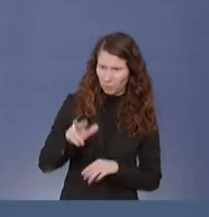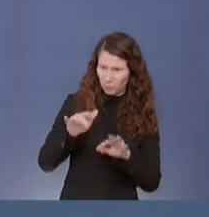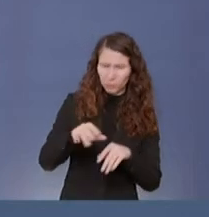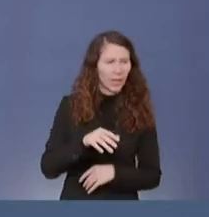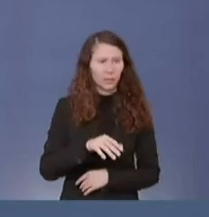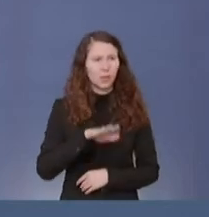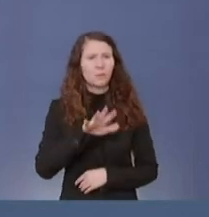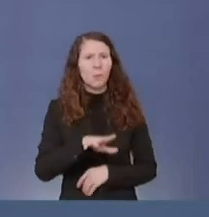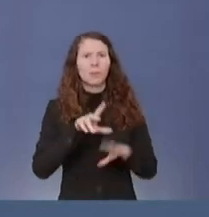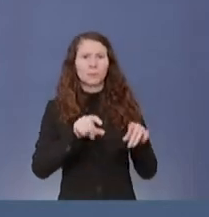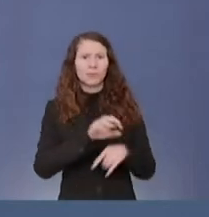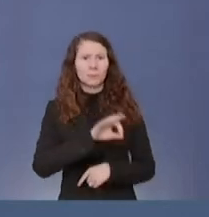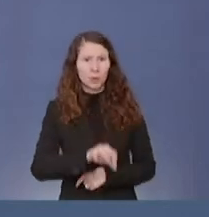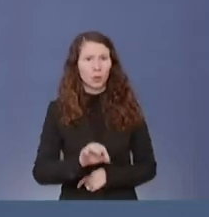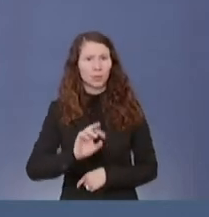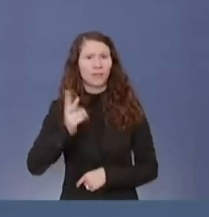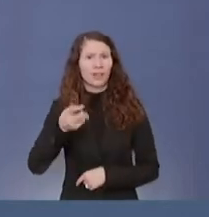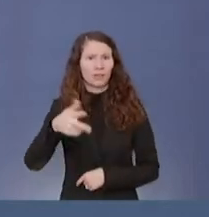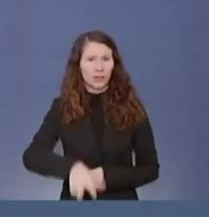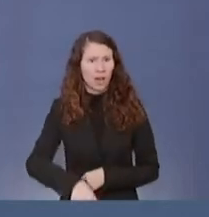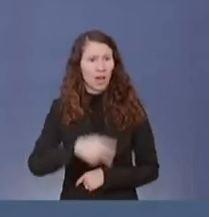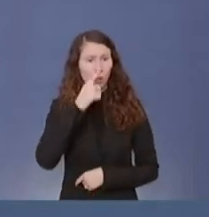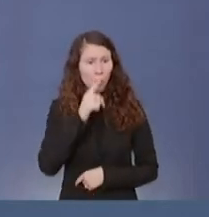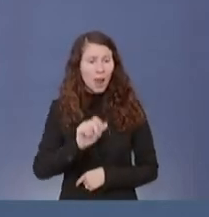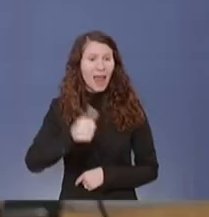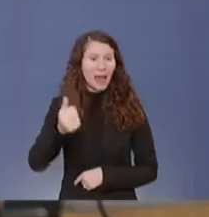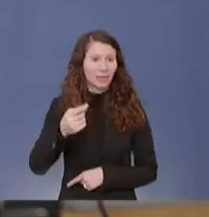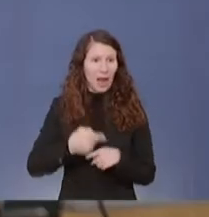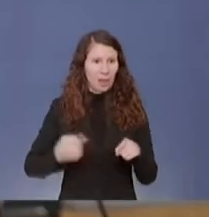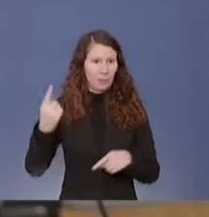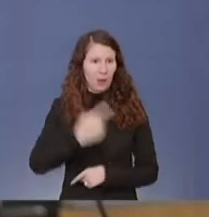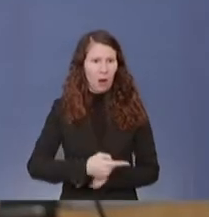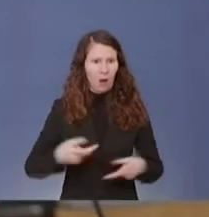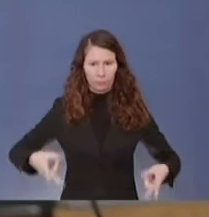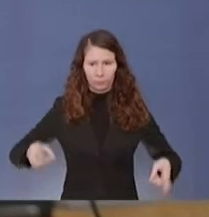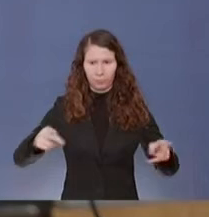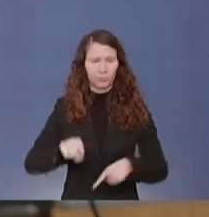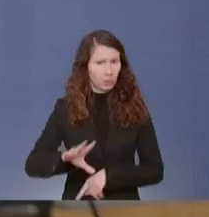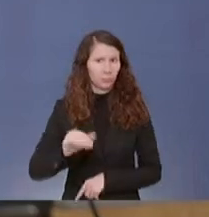Millionen im zweiten Quartal. Wir sprechen nur über das erste Halbjahr. Das ist ja das Entscheidende.